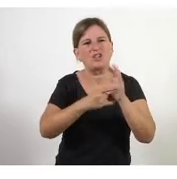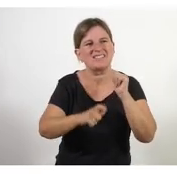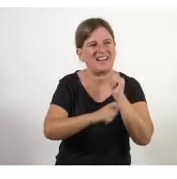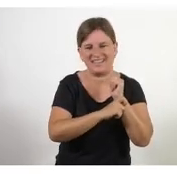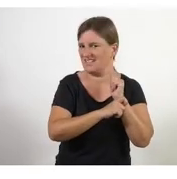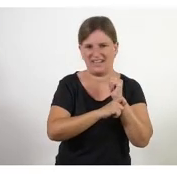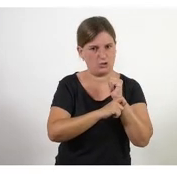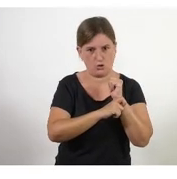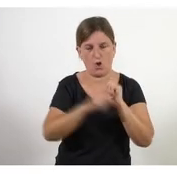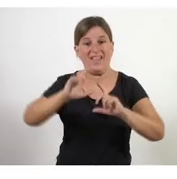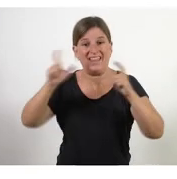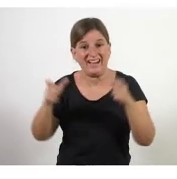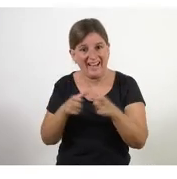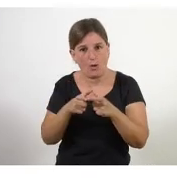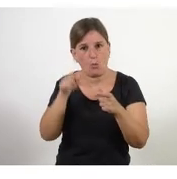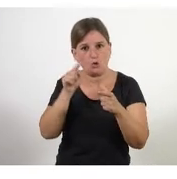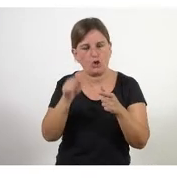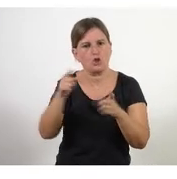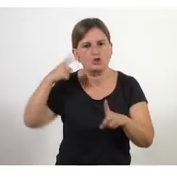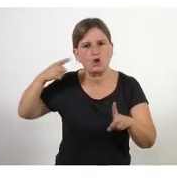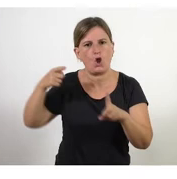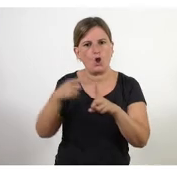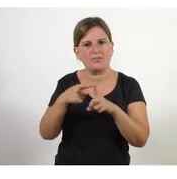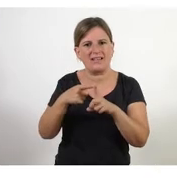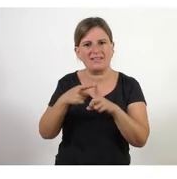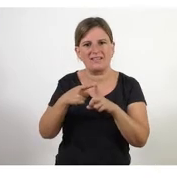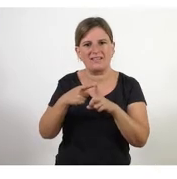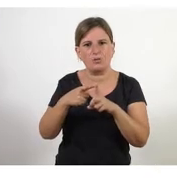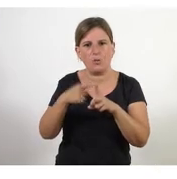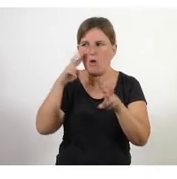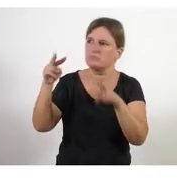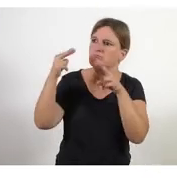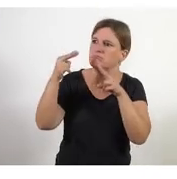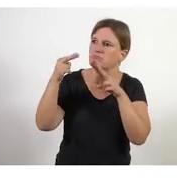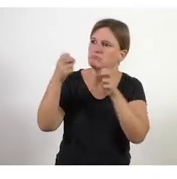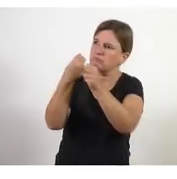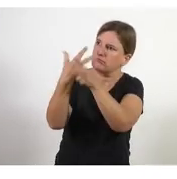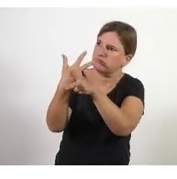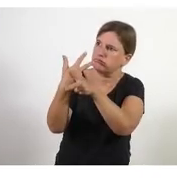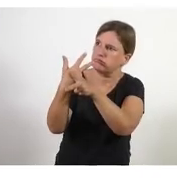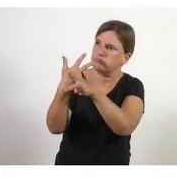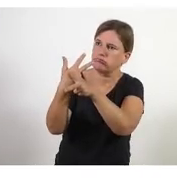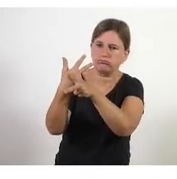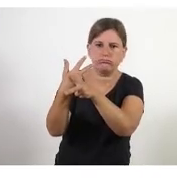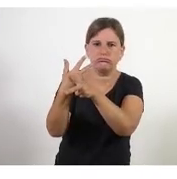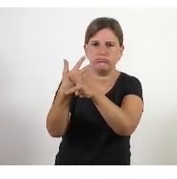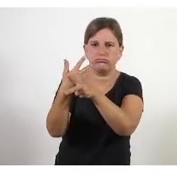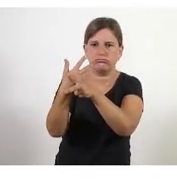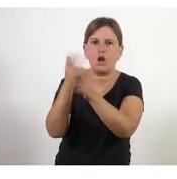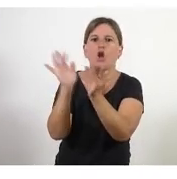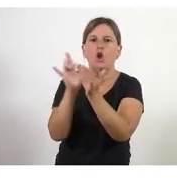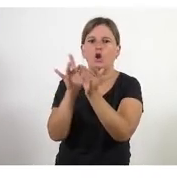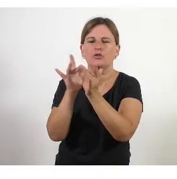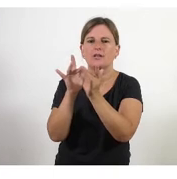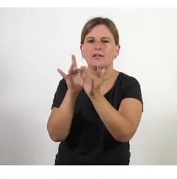estratègiques són reunions per mirar-nos als ulls encara que sigui a través del Teams o el Zoom i veure com